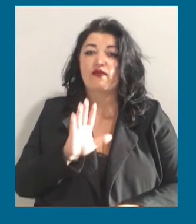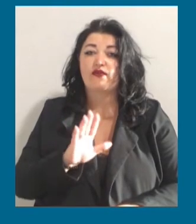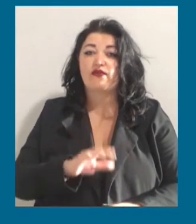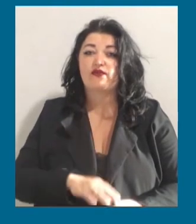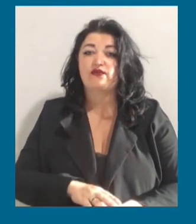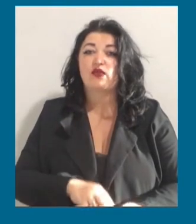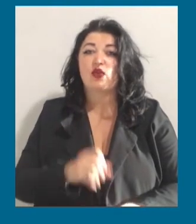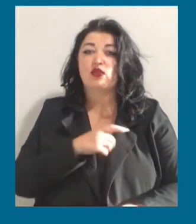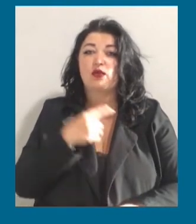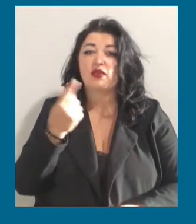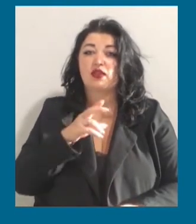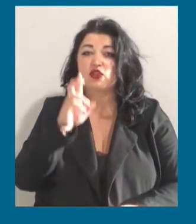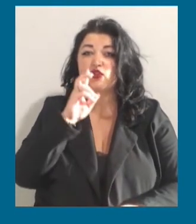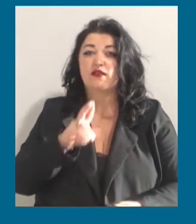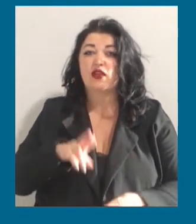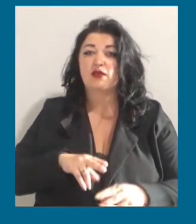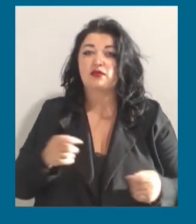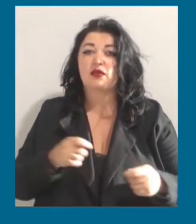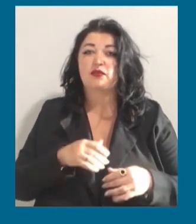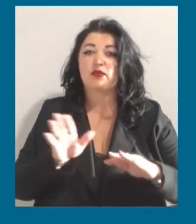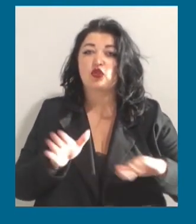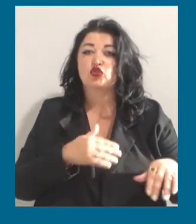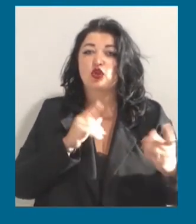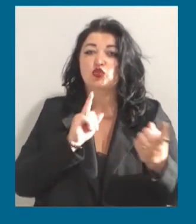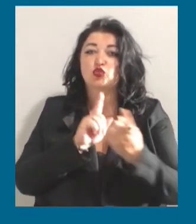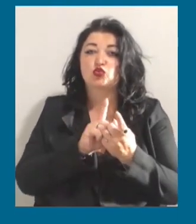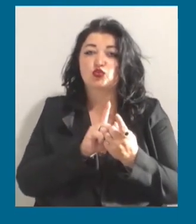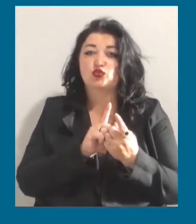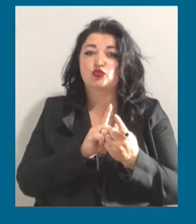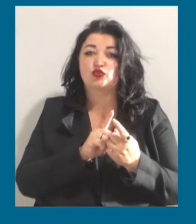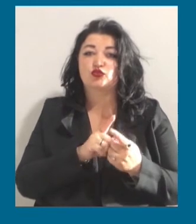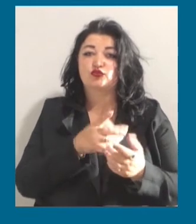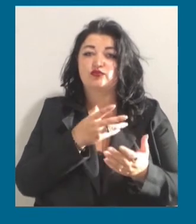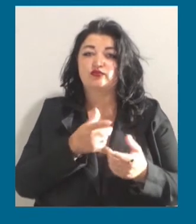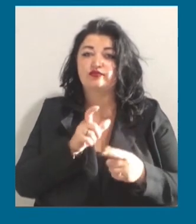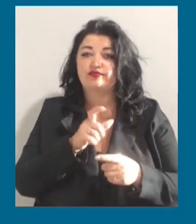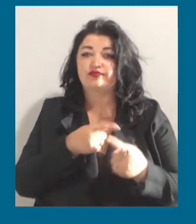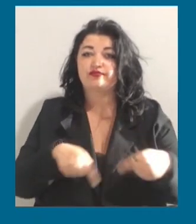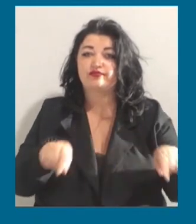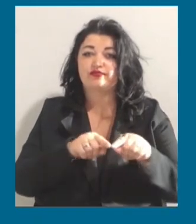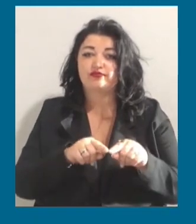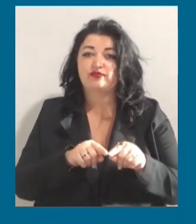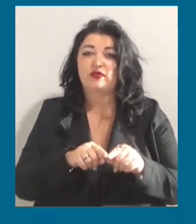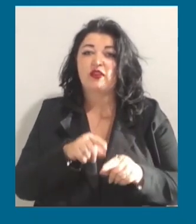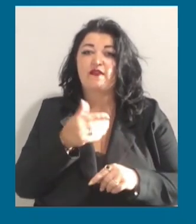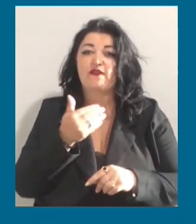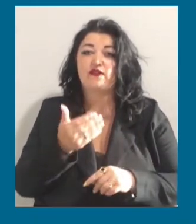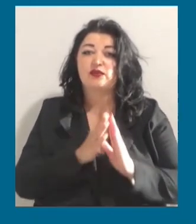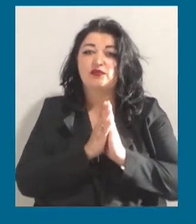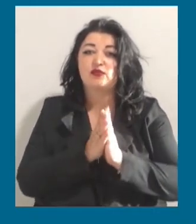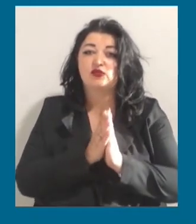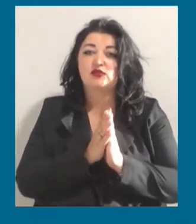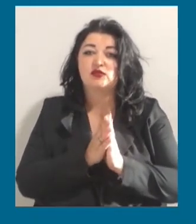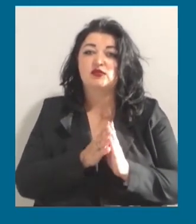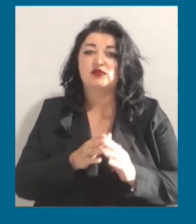державна адміністрація пройшла зустріч з головними рестораторами та клітниками мічних клубів. Вони просили про допомогу та